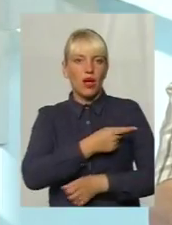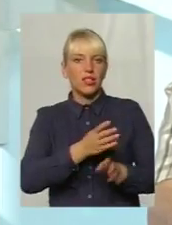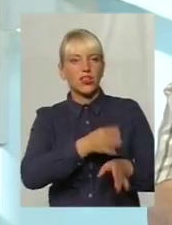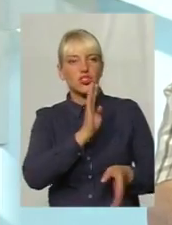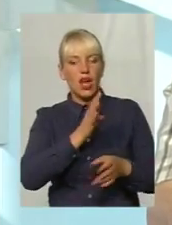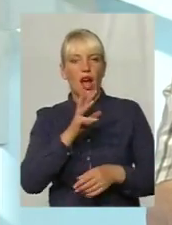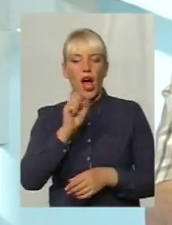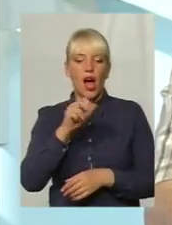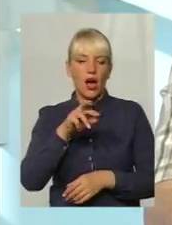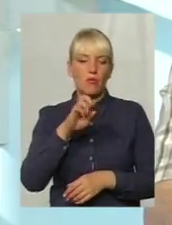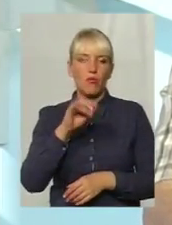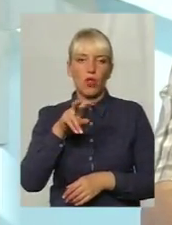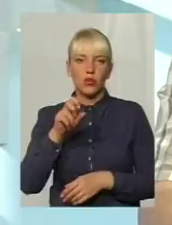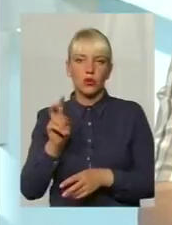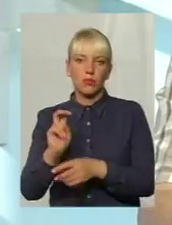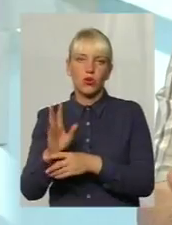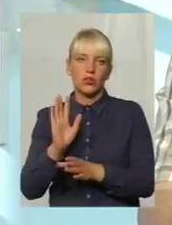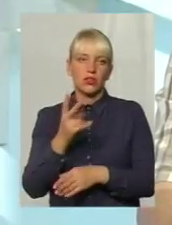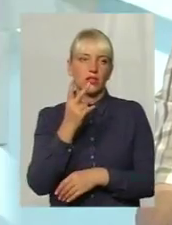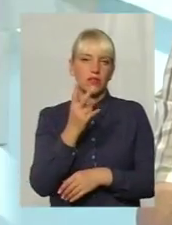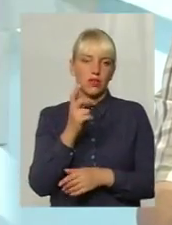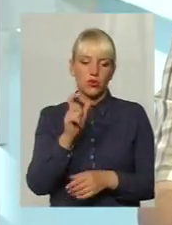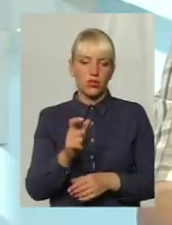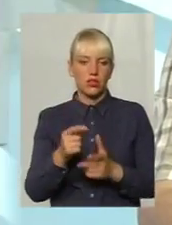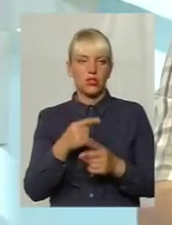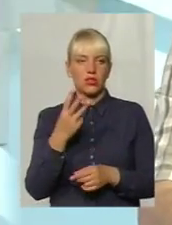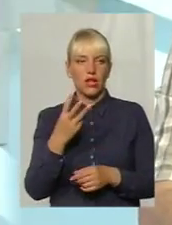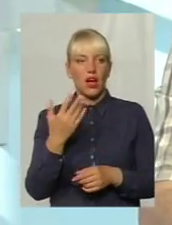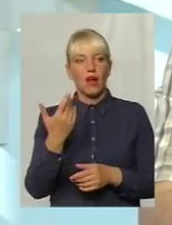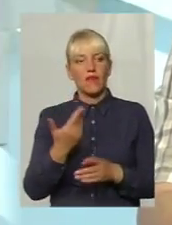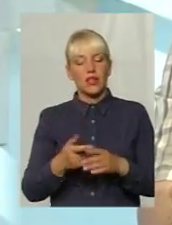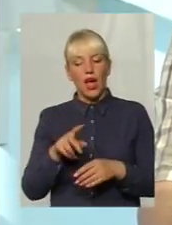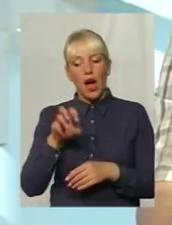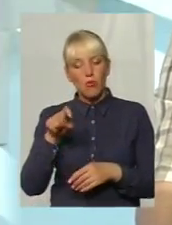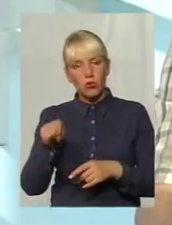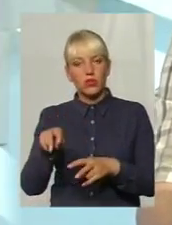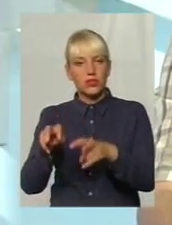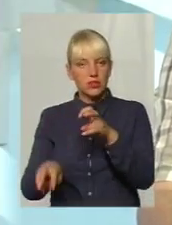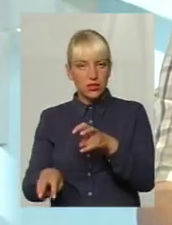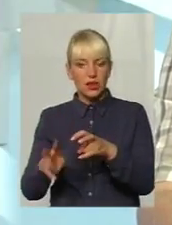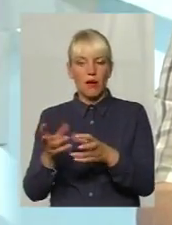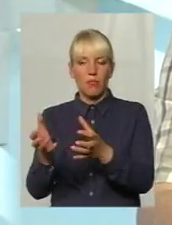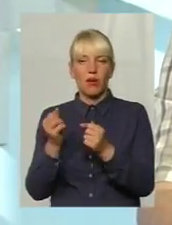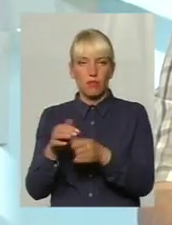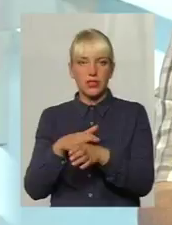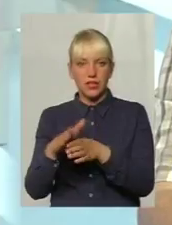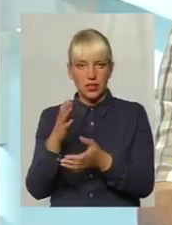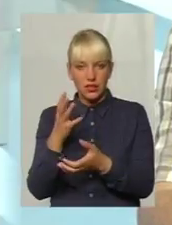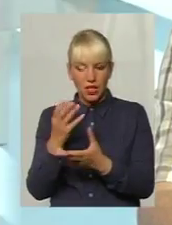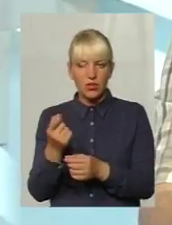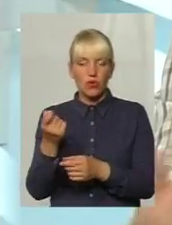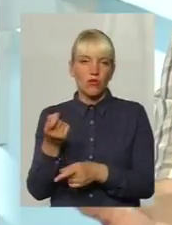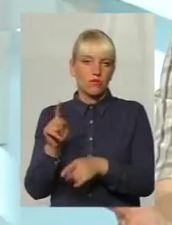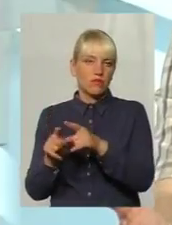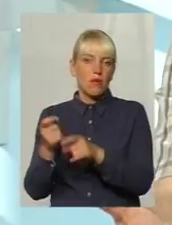приходять 2-3 людини. І він цілий день приймає в амбулаторії, але він обслуговує певні одиниці